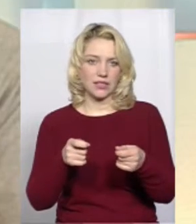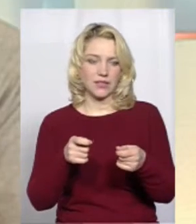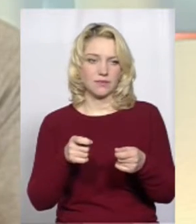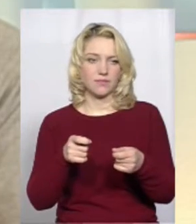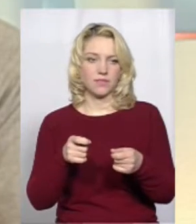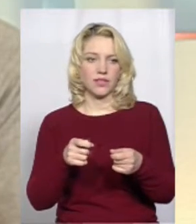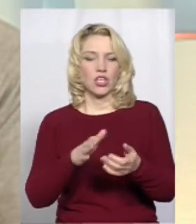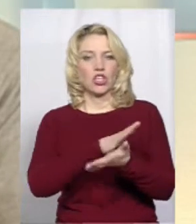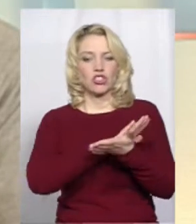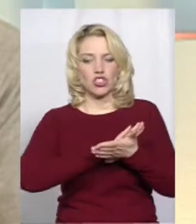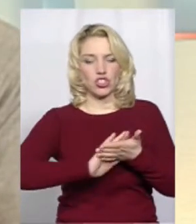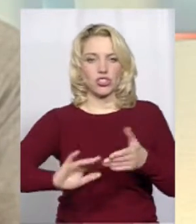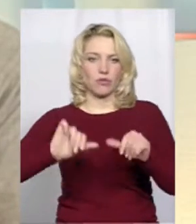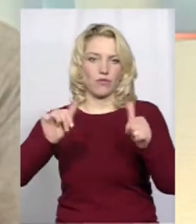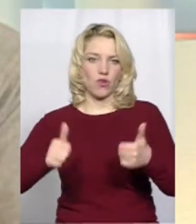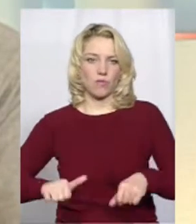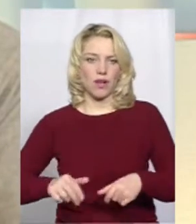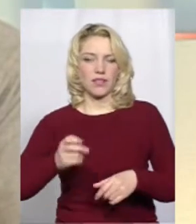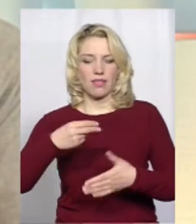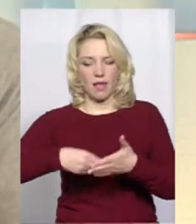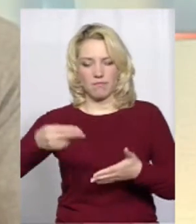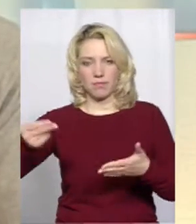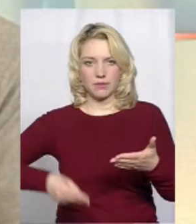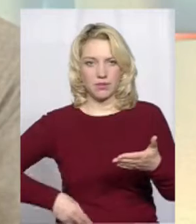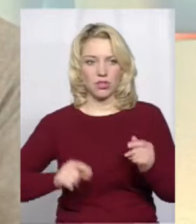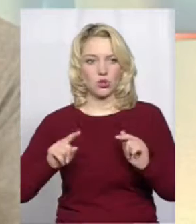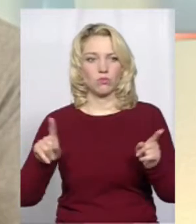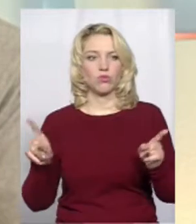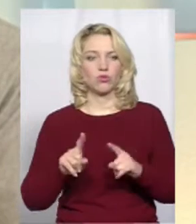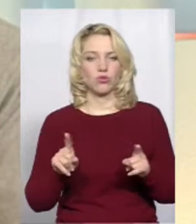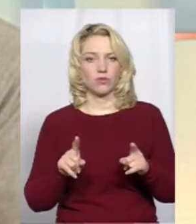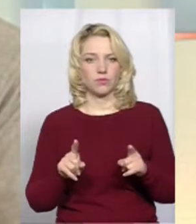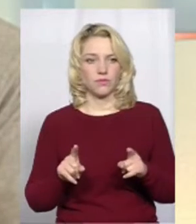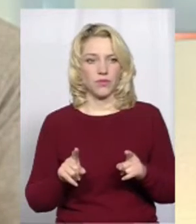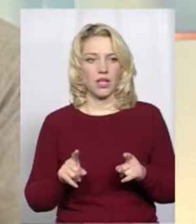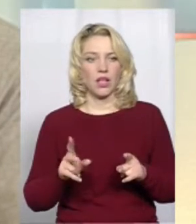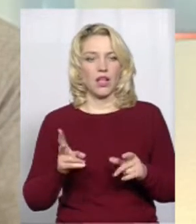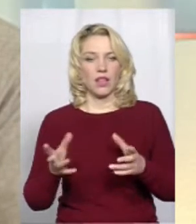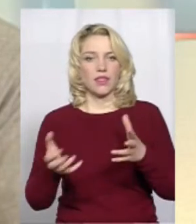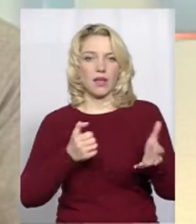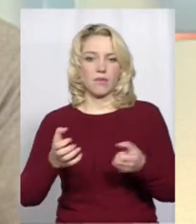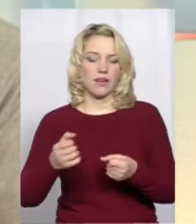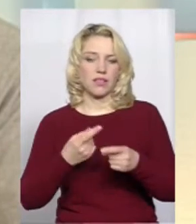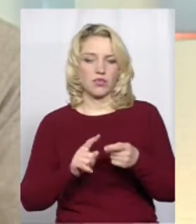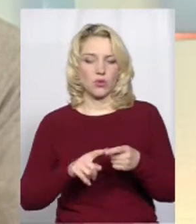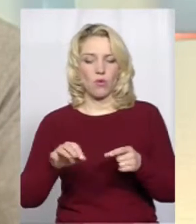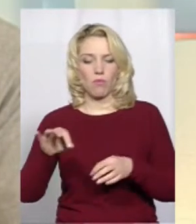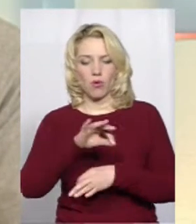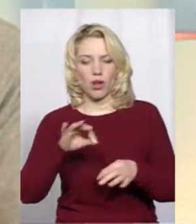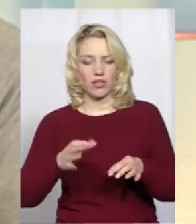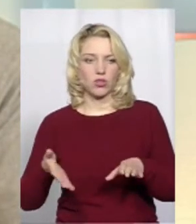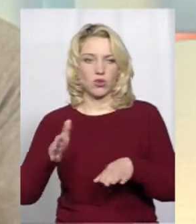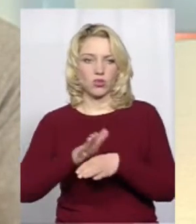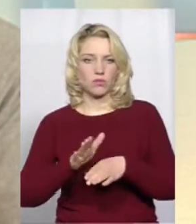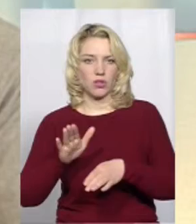чистому форматі, на підпис, тому що набирання оцього проєкту розпорядження